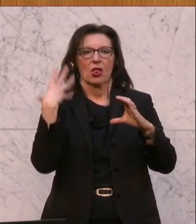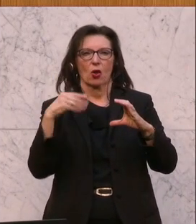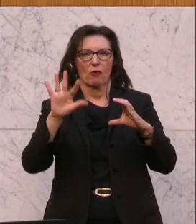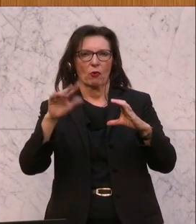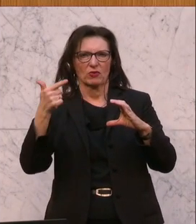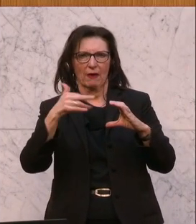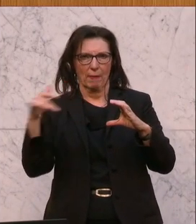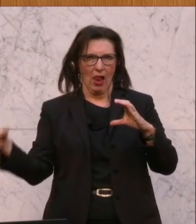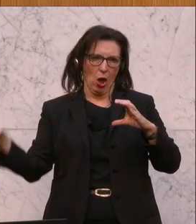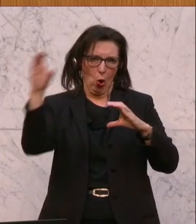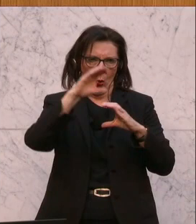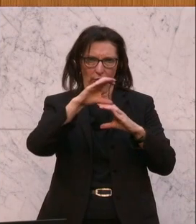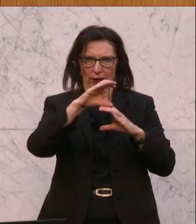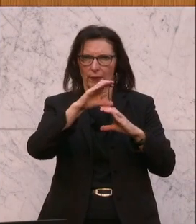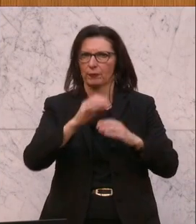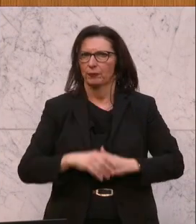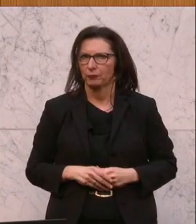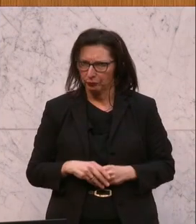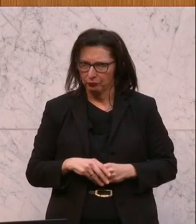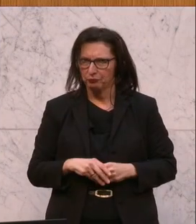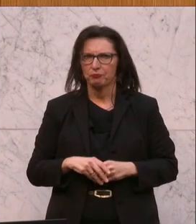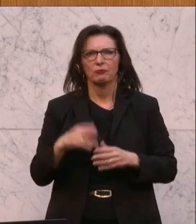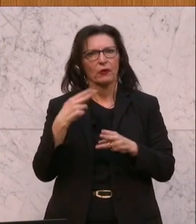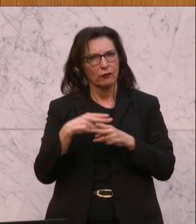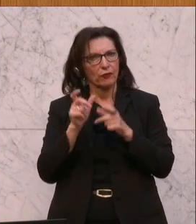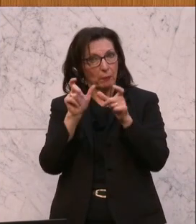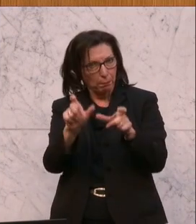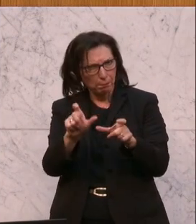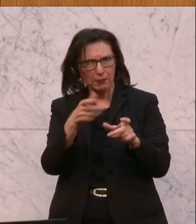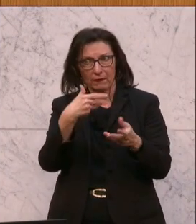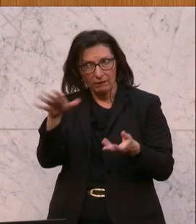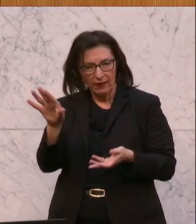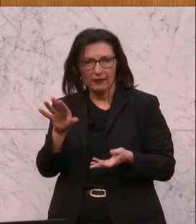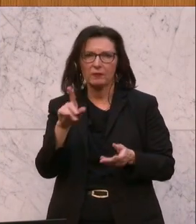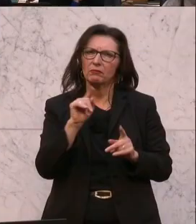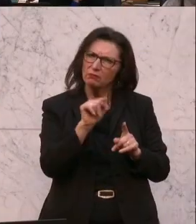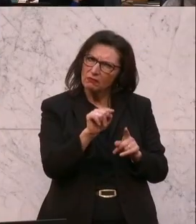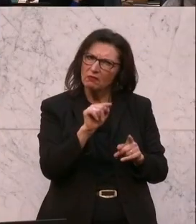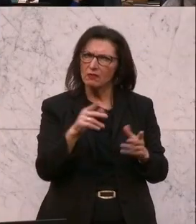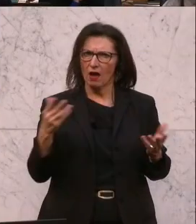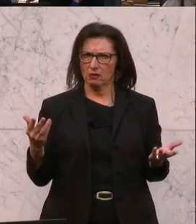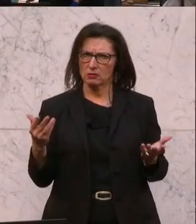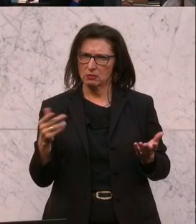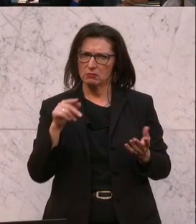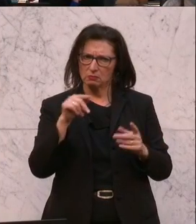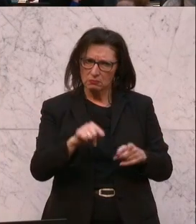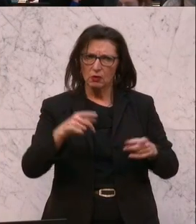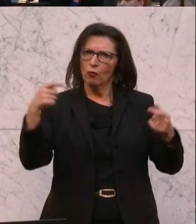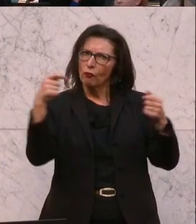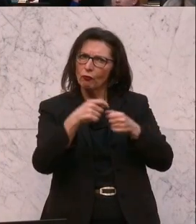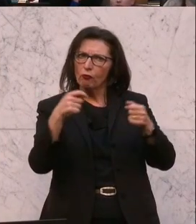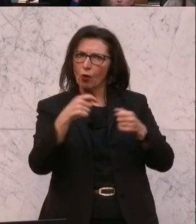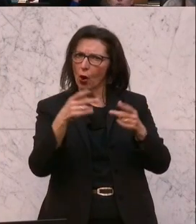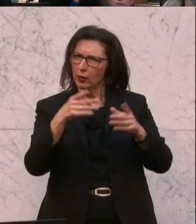Euro aufgestockt werden. Das ist, sehr geehrte Damen und Herren, aus meiner Sicht eine zielgerechte und gerechte Förderung mit einer